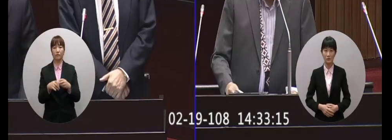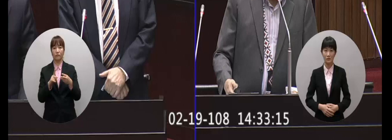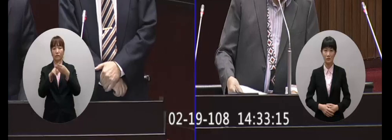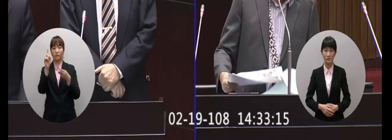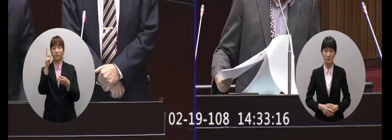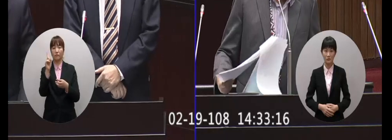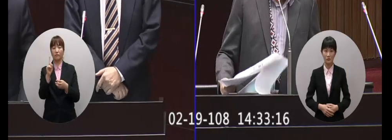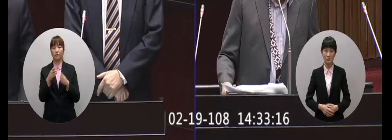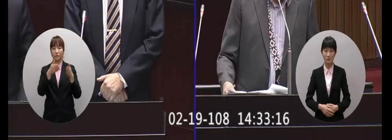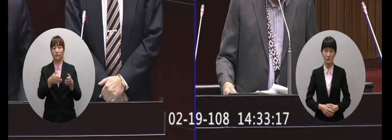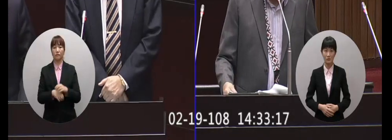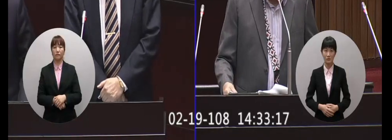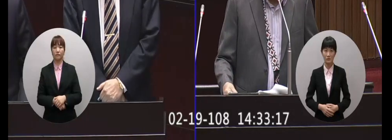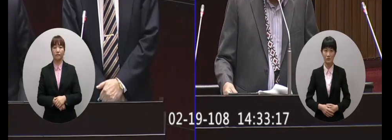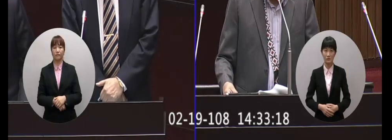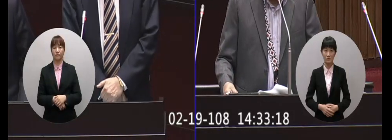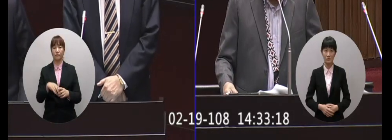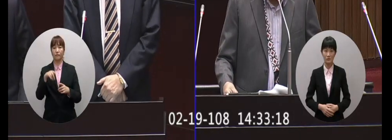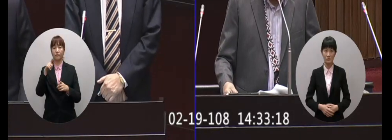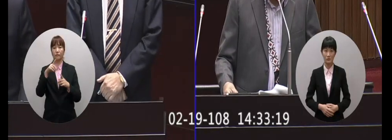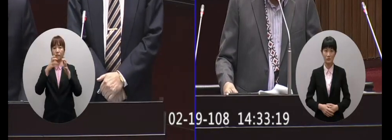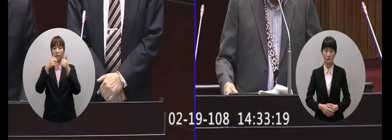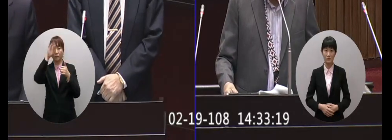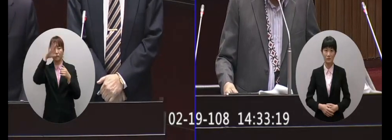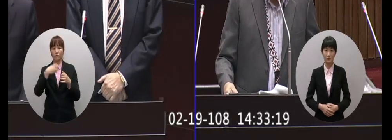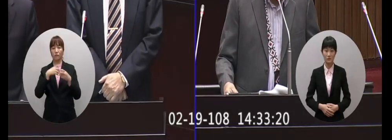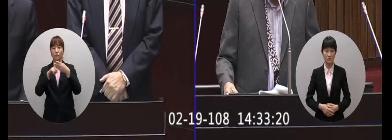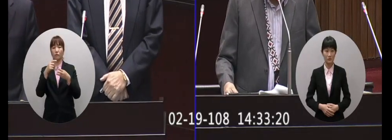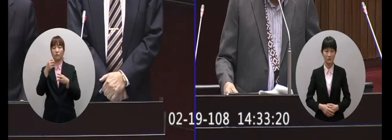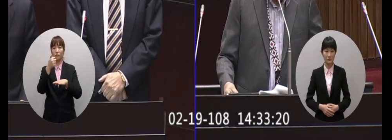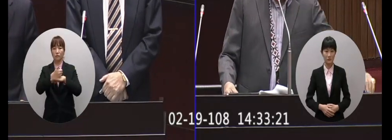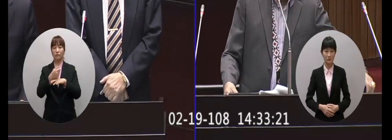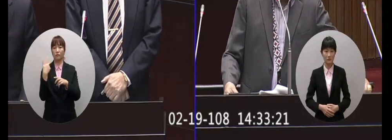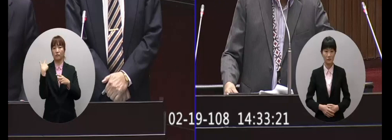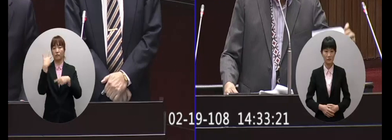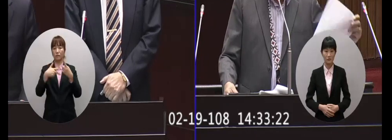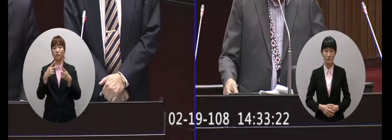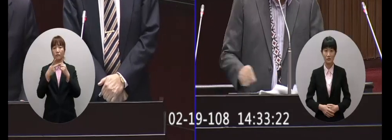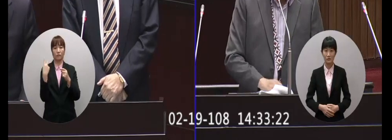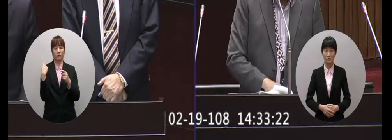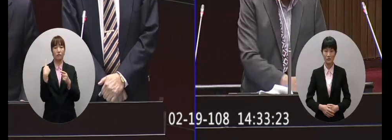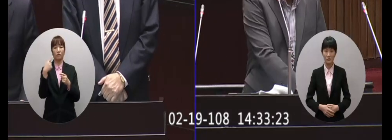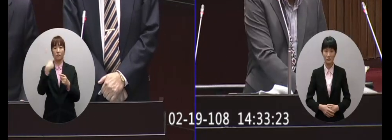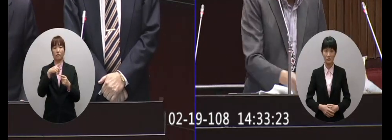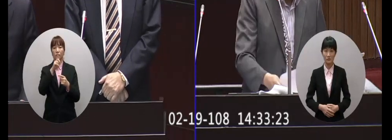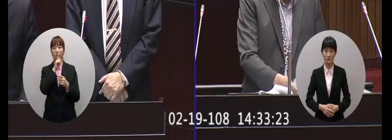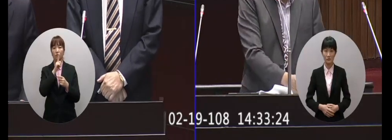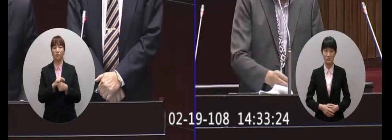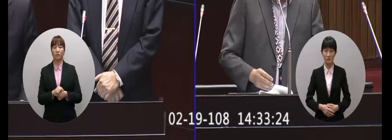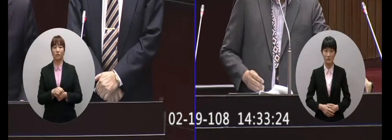最主要是因為貴黨的這個吳敦義主席上個禮拜還有昨天一再強調